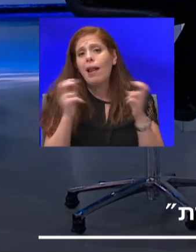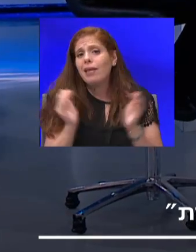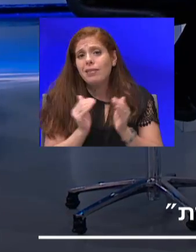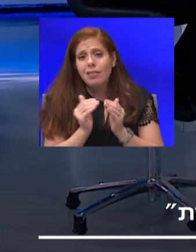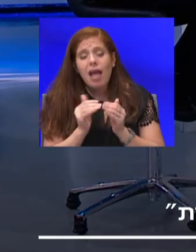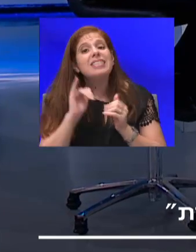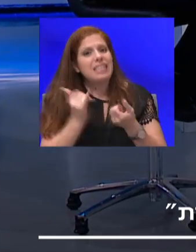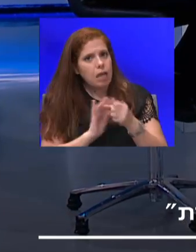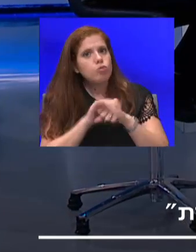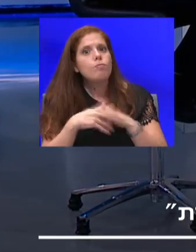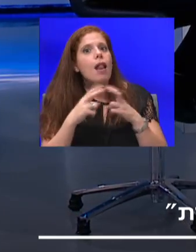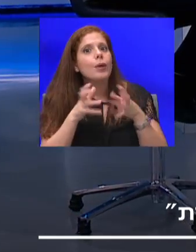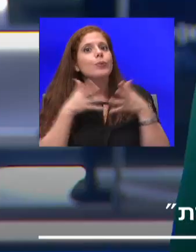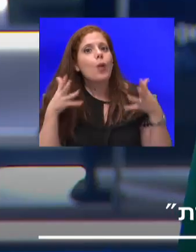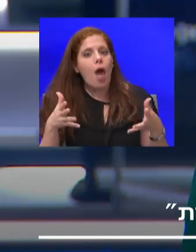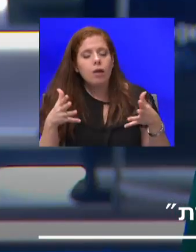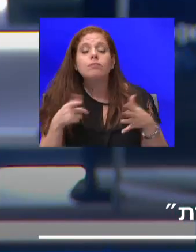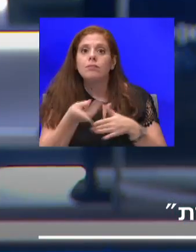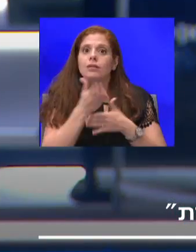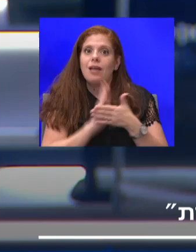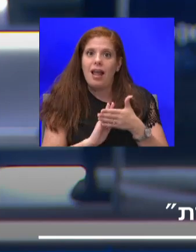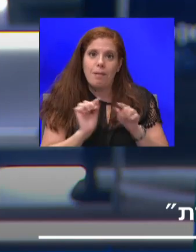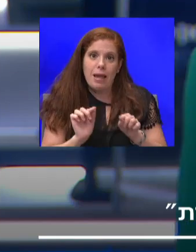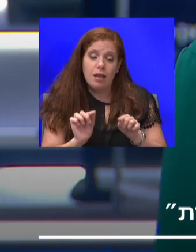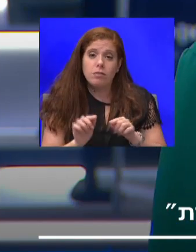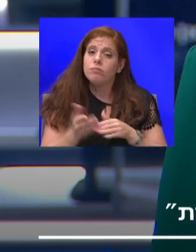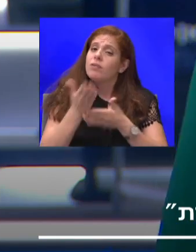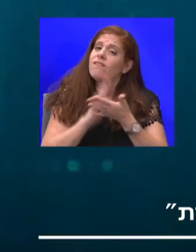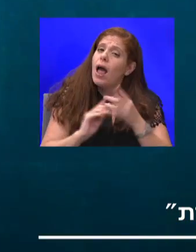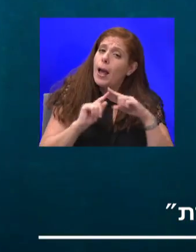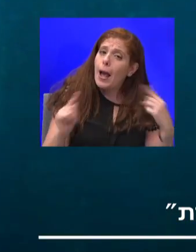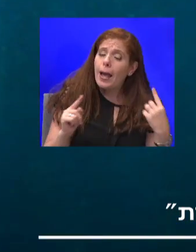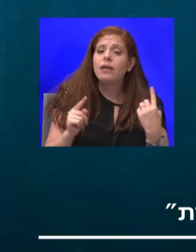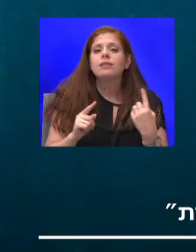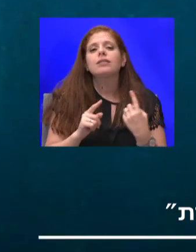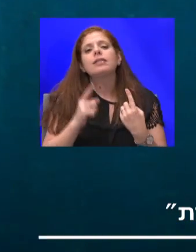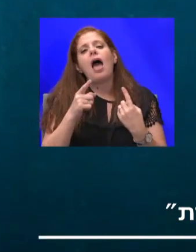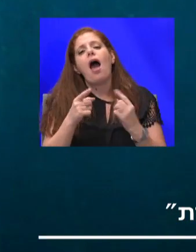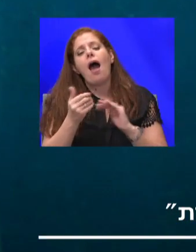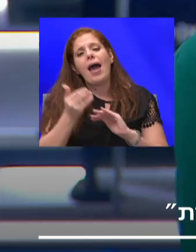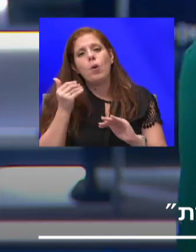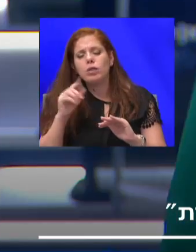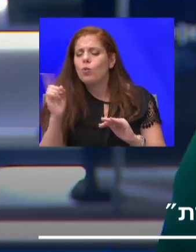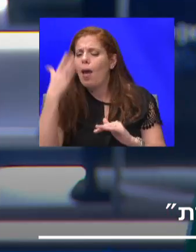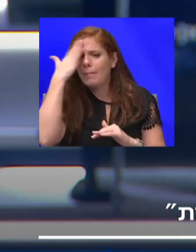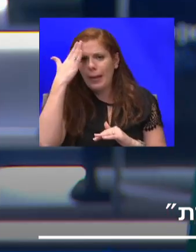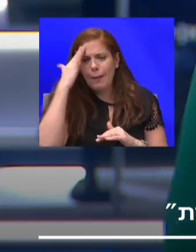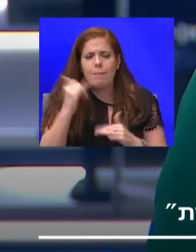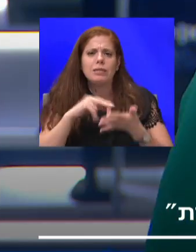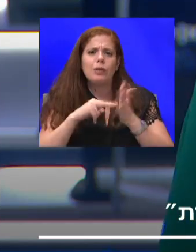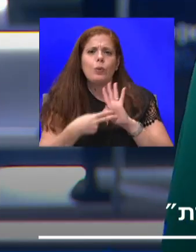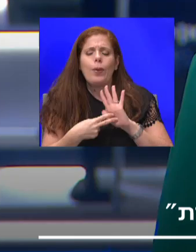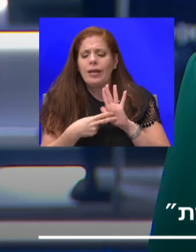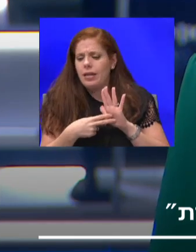אז זה חלק מעניין. וחלק אחר זה הרגולציה. כולם מכירים מה זה תוכנית מתאר, כולם יודעים מה זה תוכנית